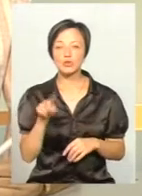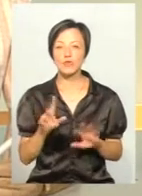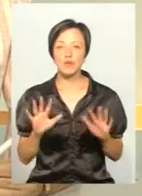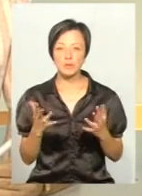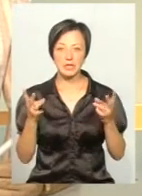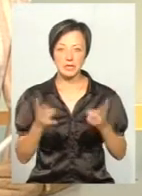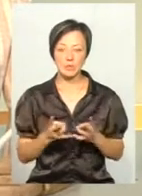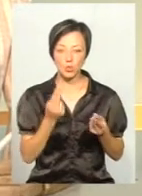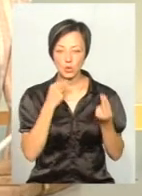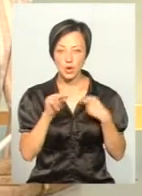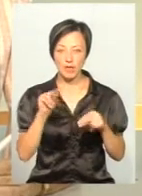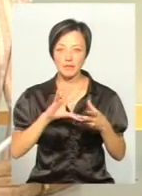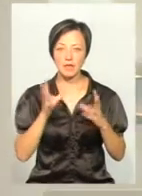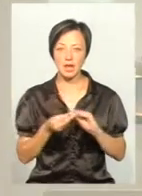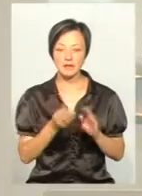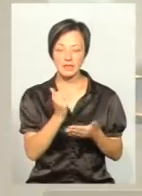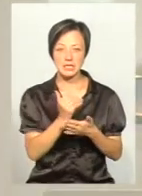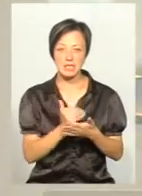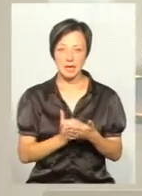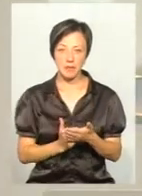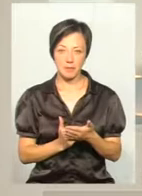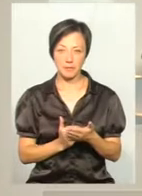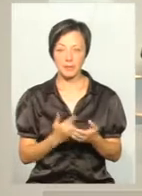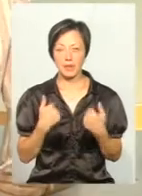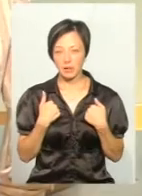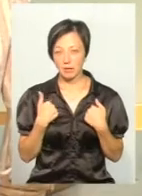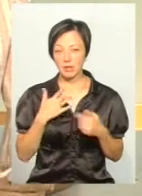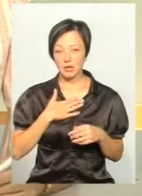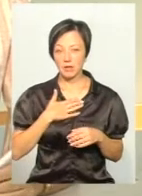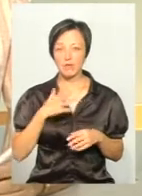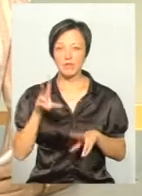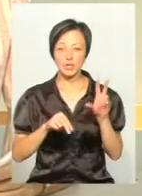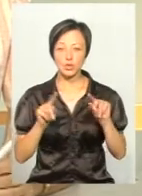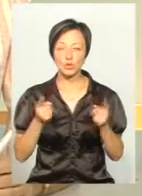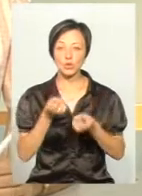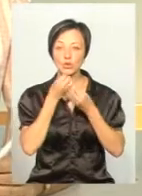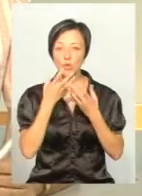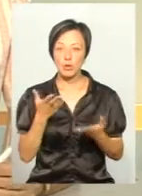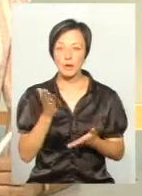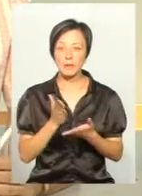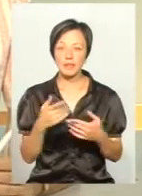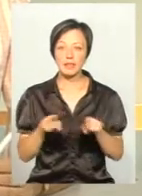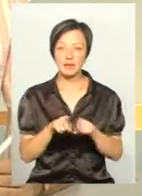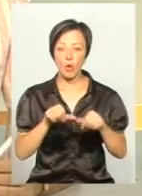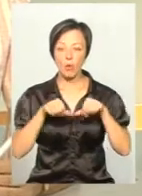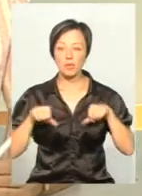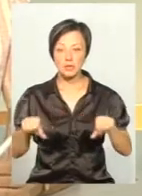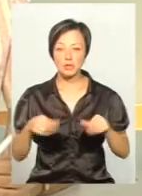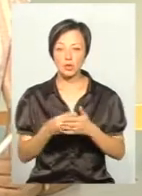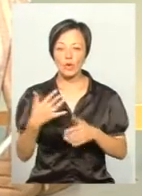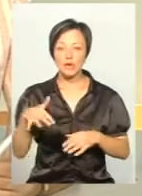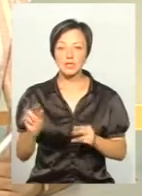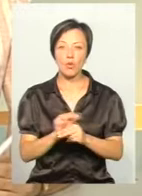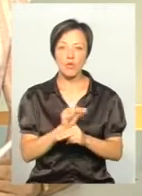випадку треба удосконалити взагалі в системі? Як на мене, я вважаю, що було би дуже дієвим, якби так само ця комісія на договартісне